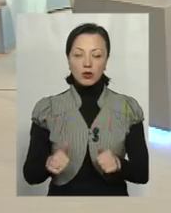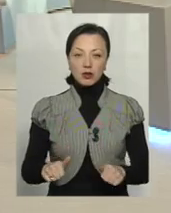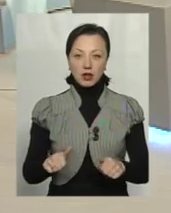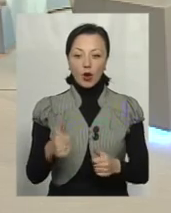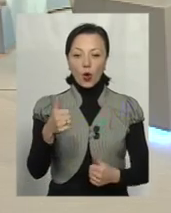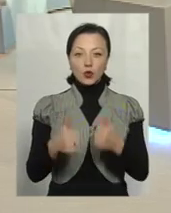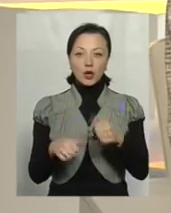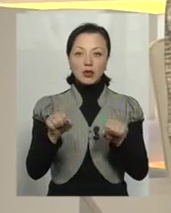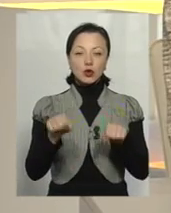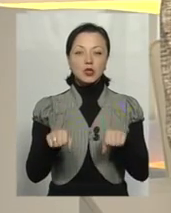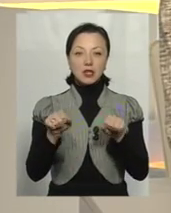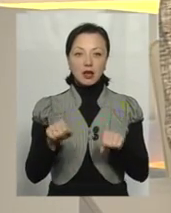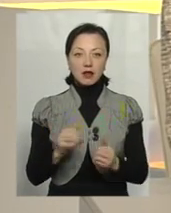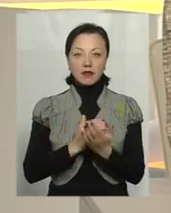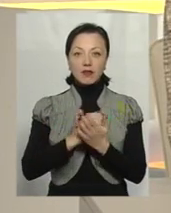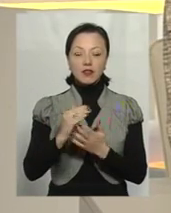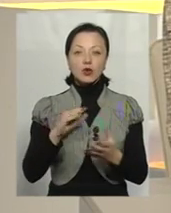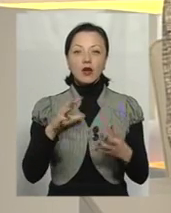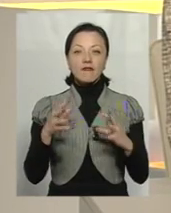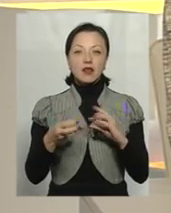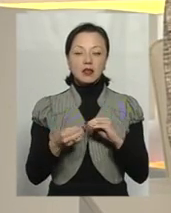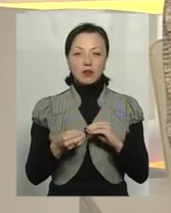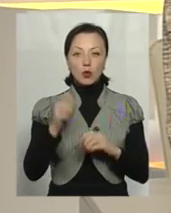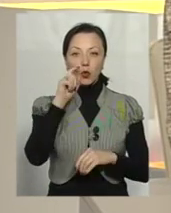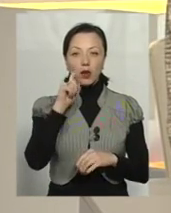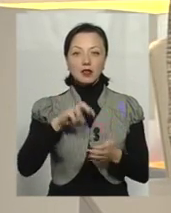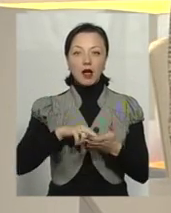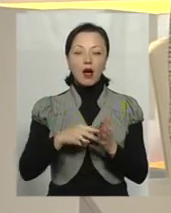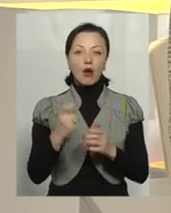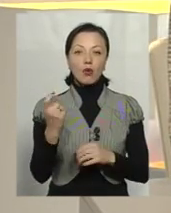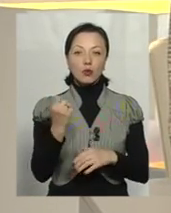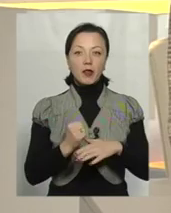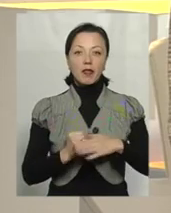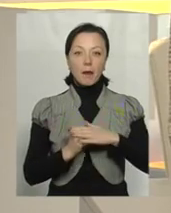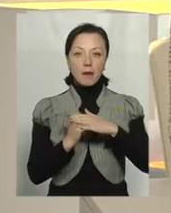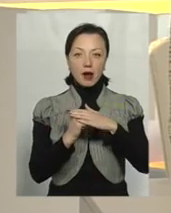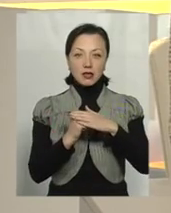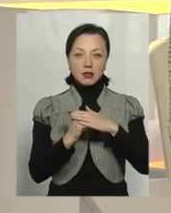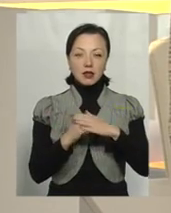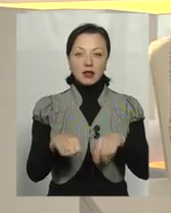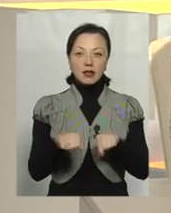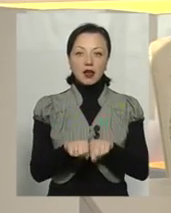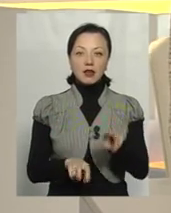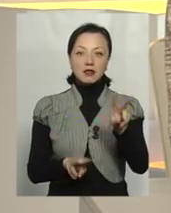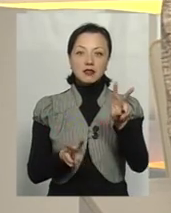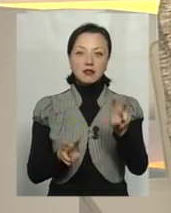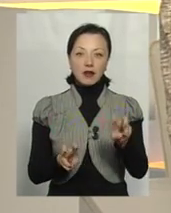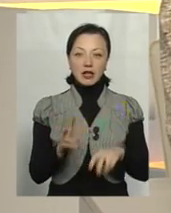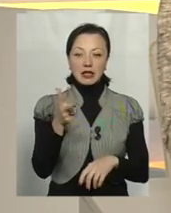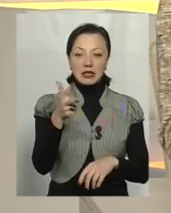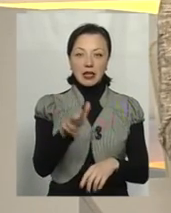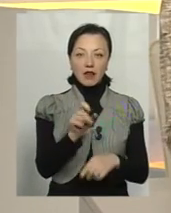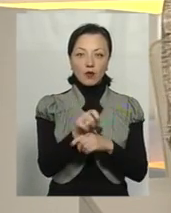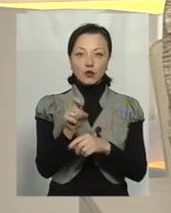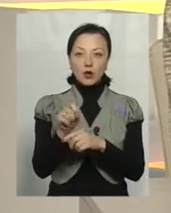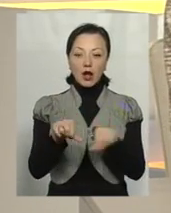конкурентно здатної та високоефективної української економіки на базі так званої трифункціональної економічної моделі України.